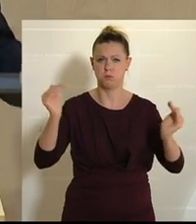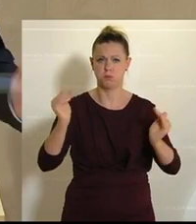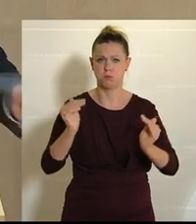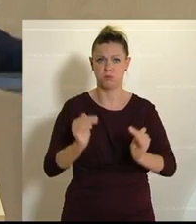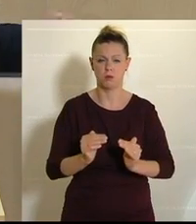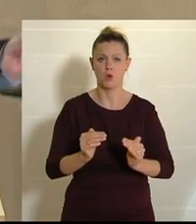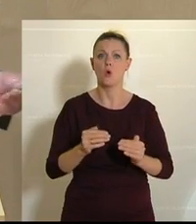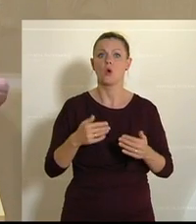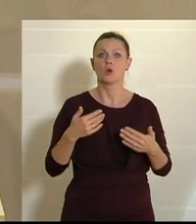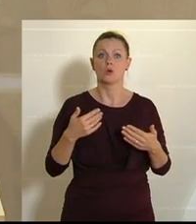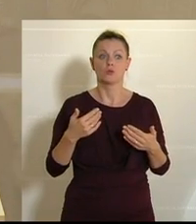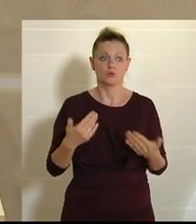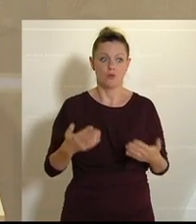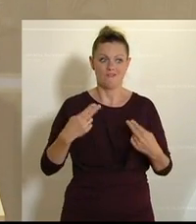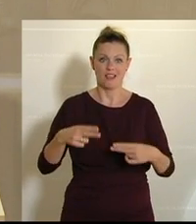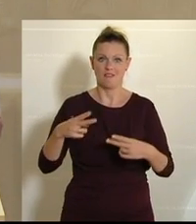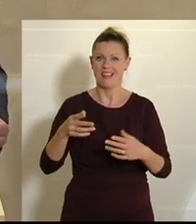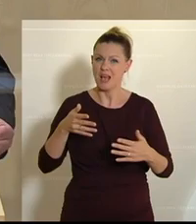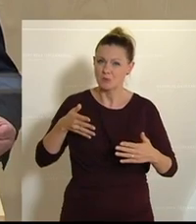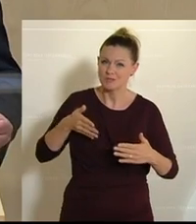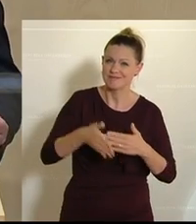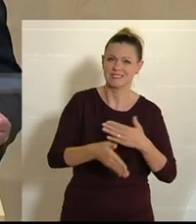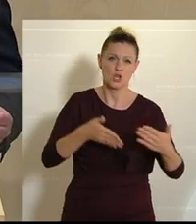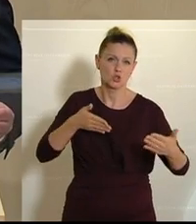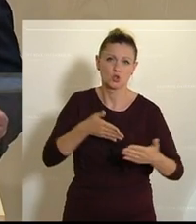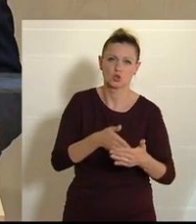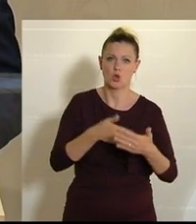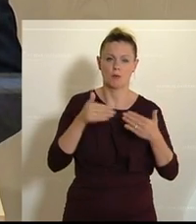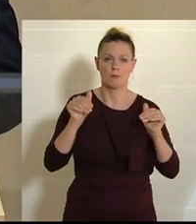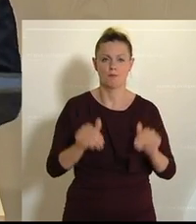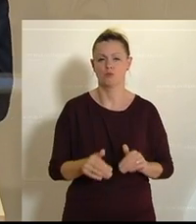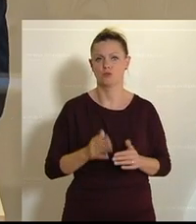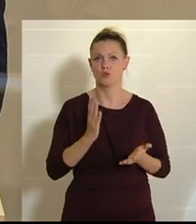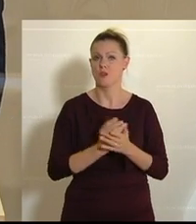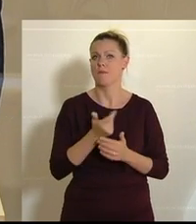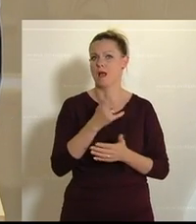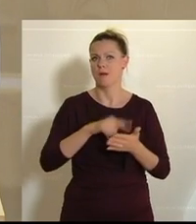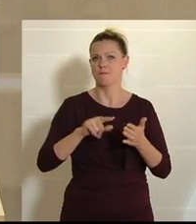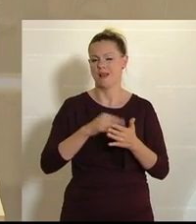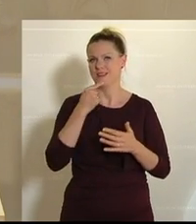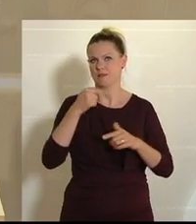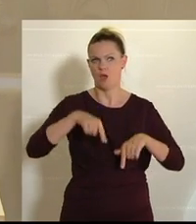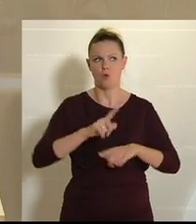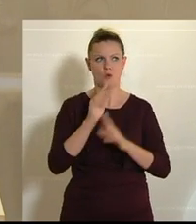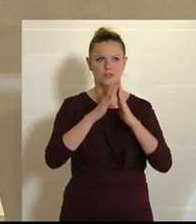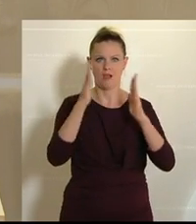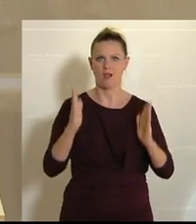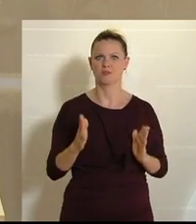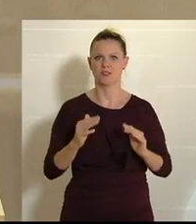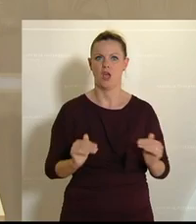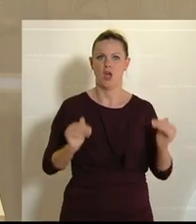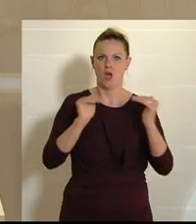Das geht so weiter. Da müssen wir einschreiten. Das müssen wir stoppen. Und ich habe schon mehrmals hier im Hohen Haus eingefordert, dass wir die